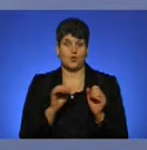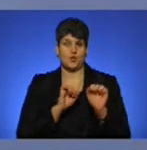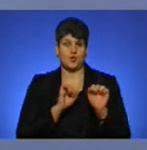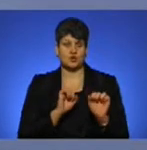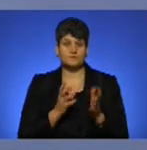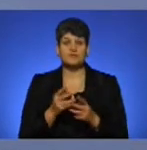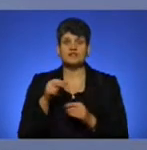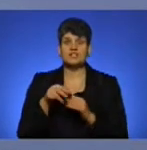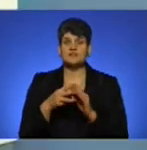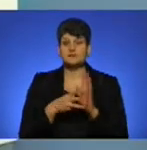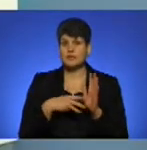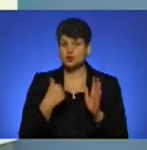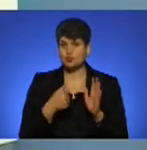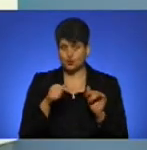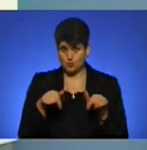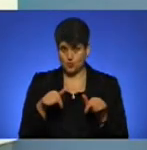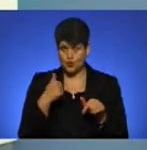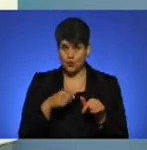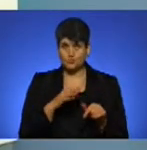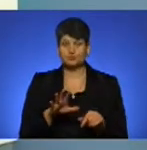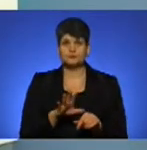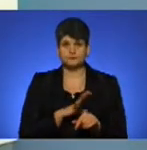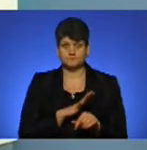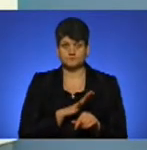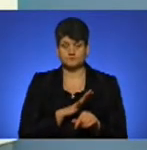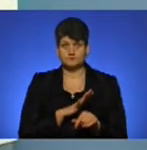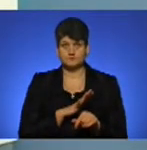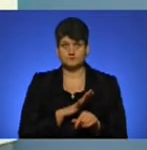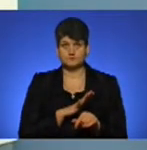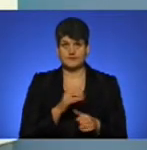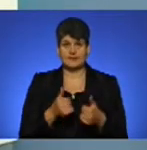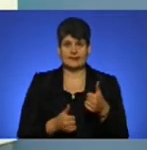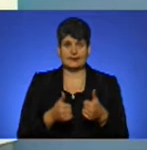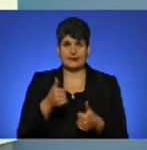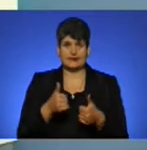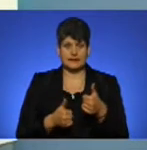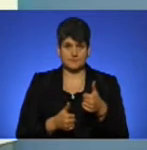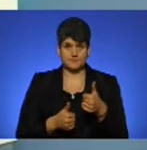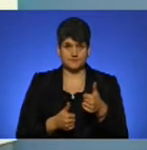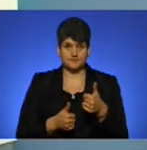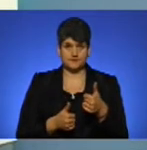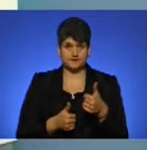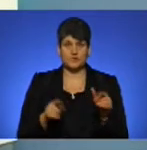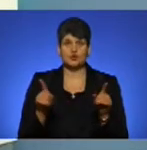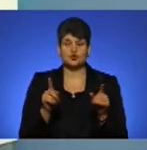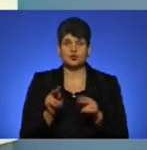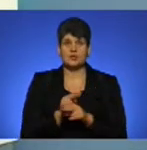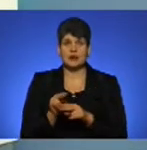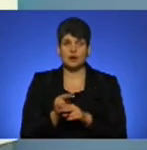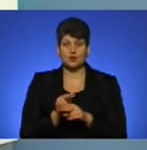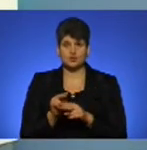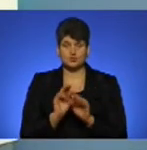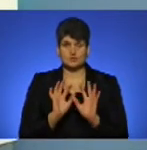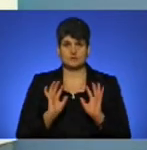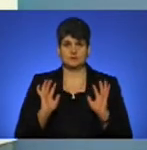році цього року відбувся тендер щодо реконструкції периметрової